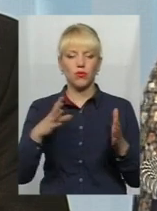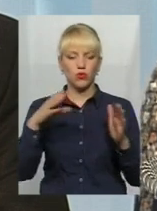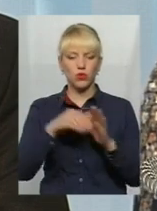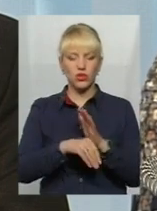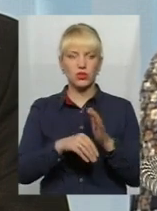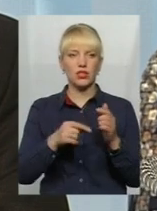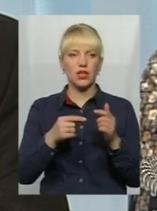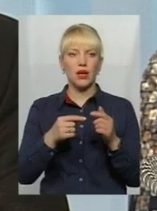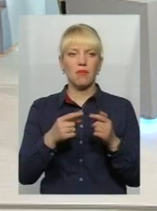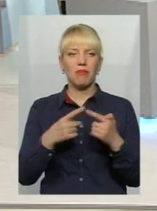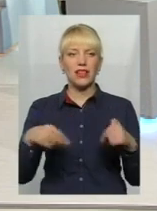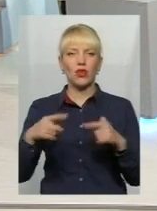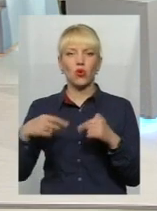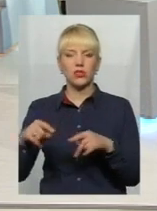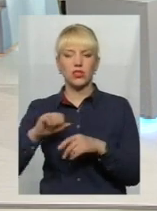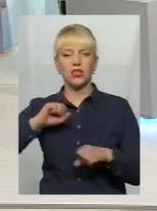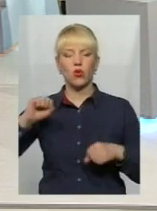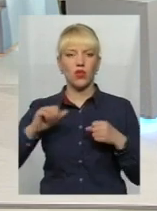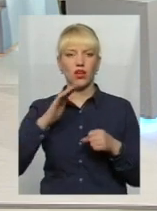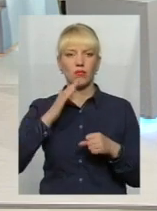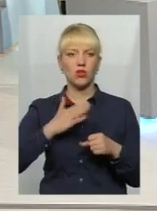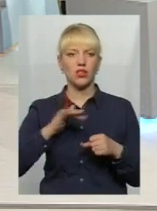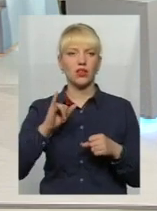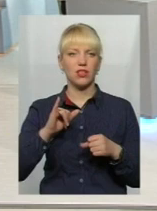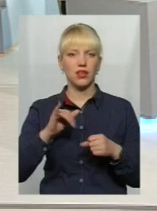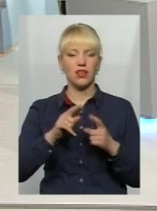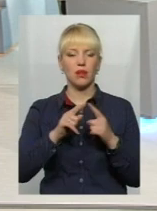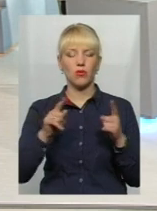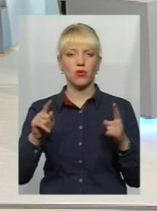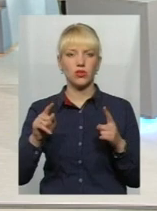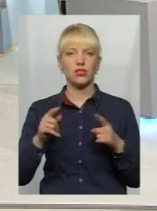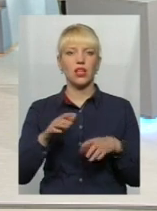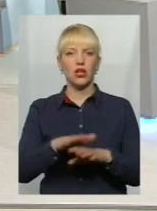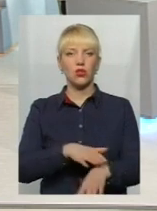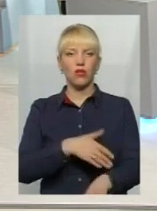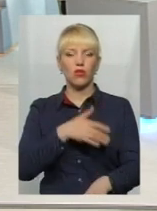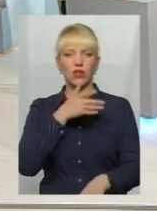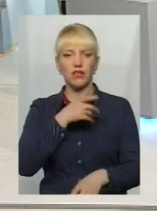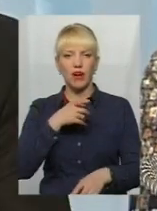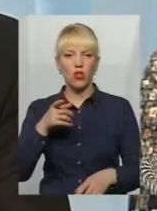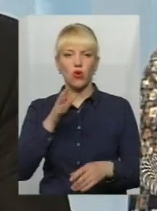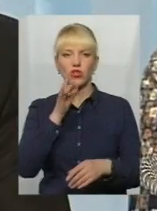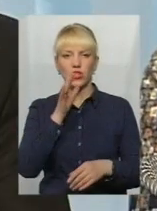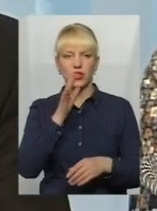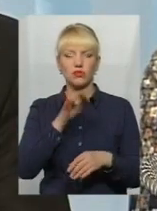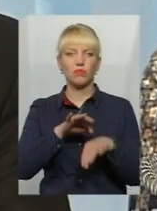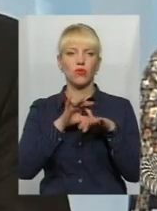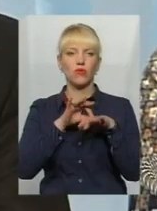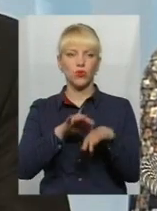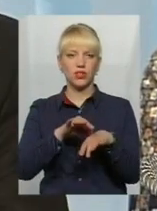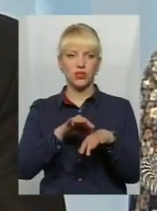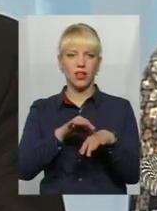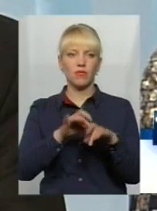у тому числі, колеги мої, і напротязі отакого довго тривалого часу проводиться